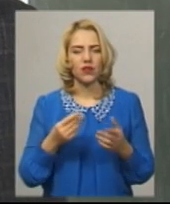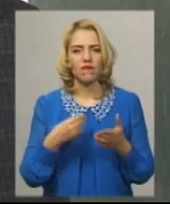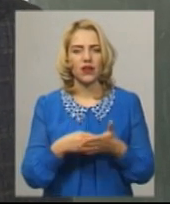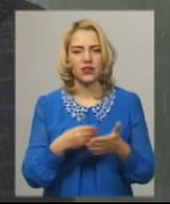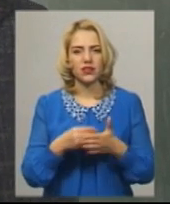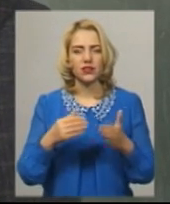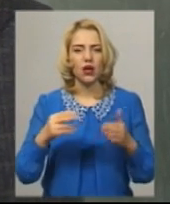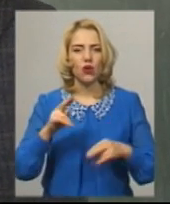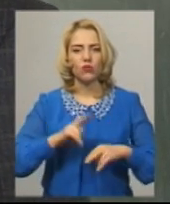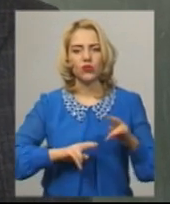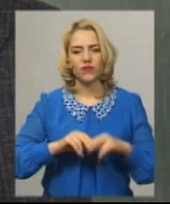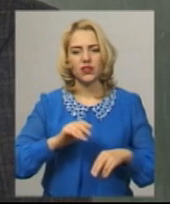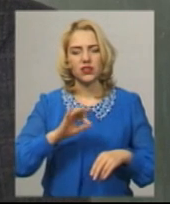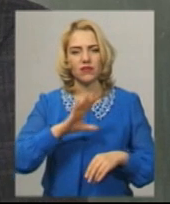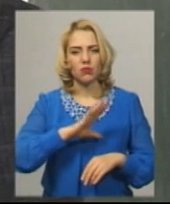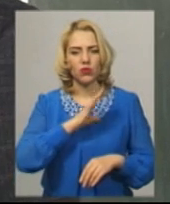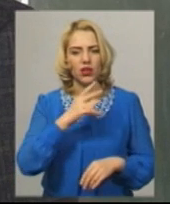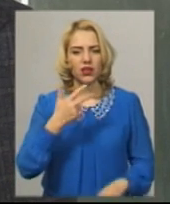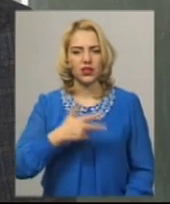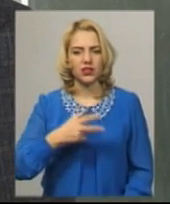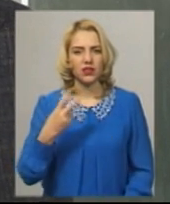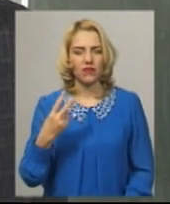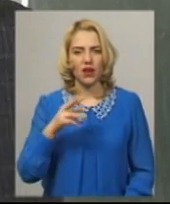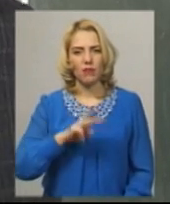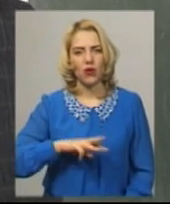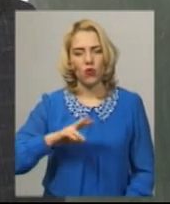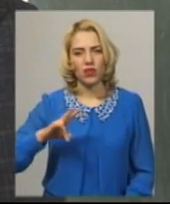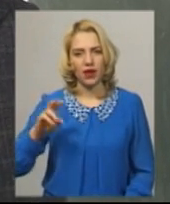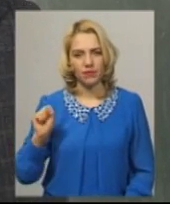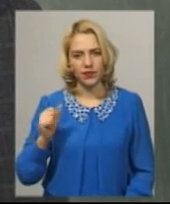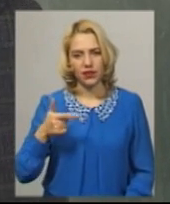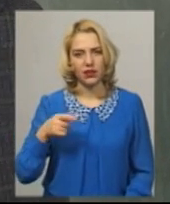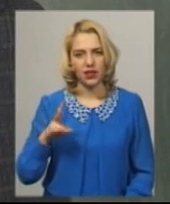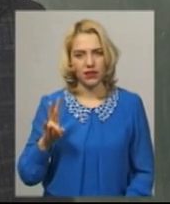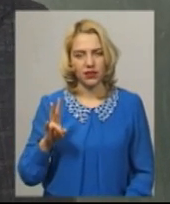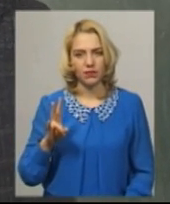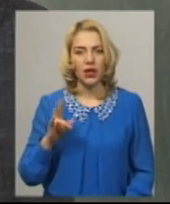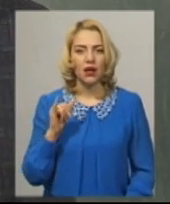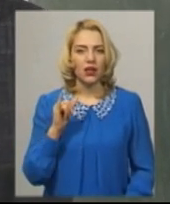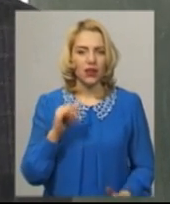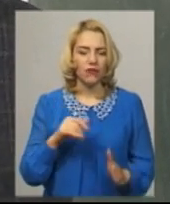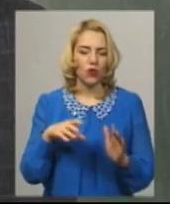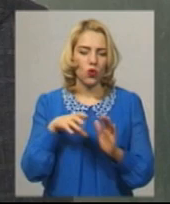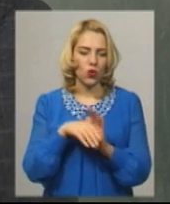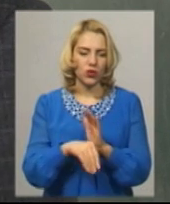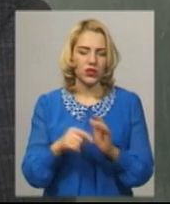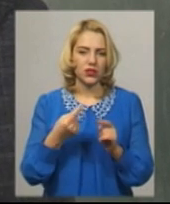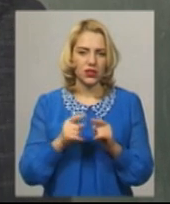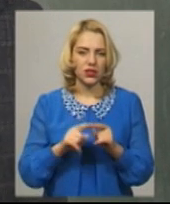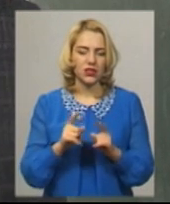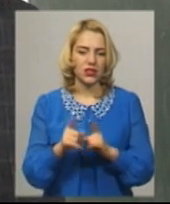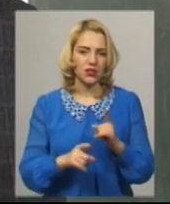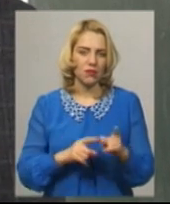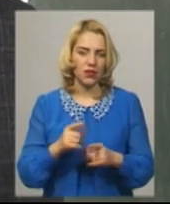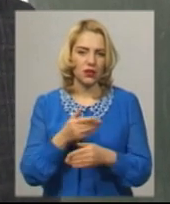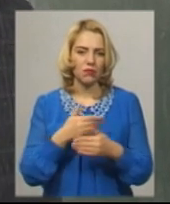вартість будівництва була близько 32 мільйонів гривень. Проте в ході оцих